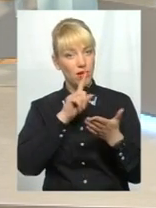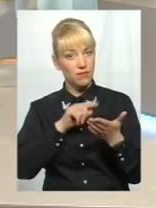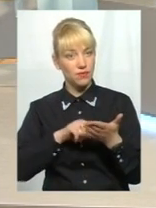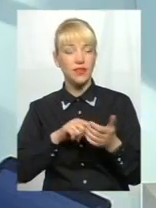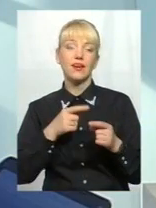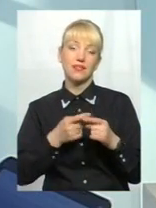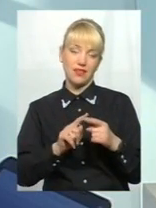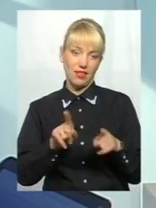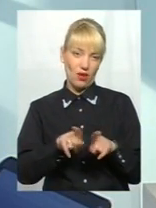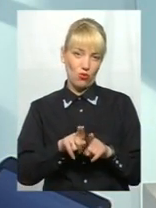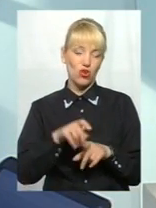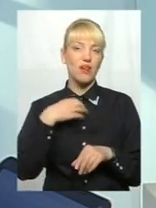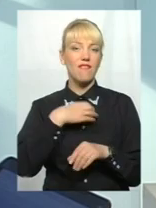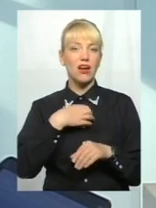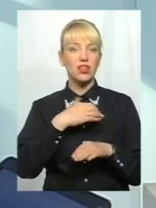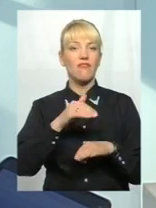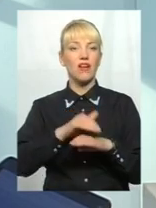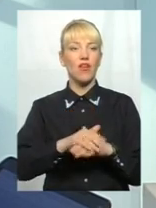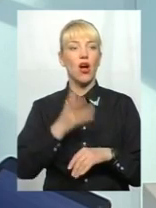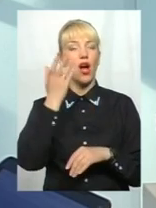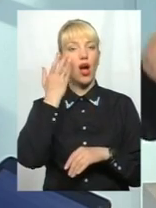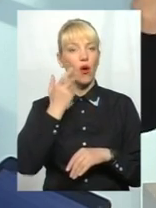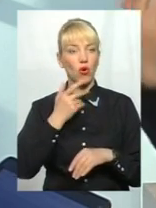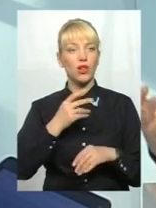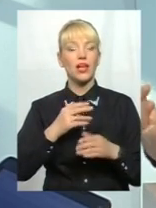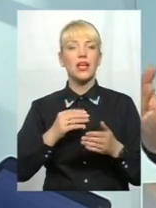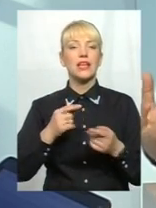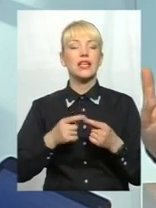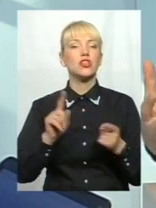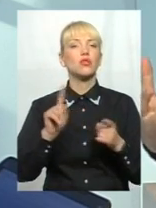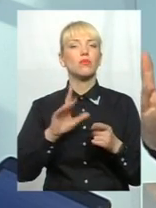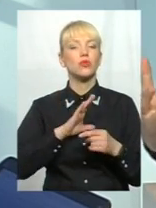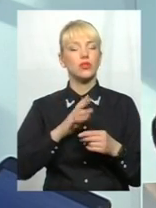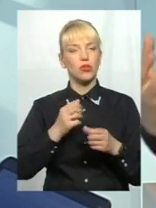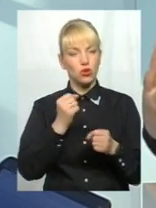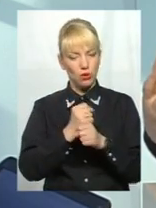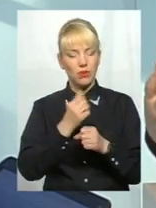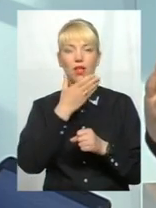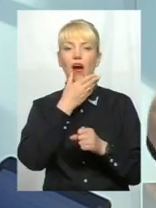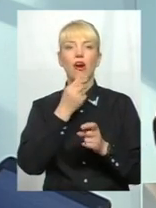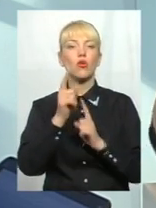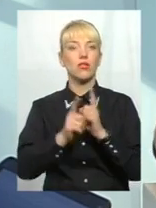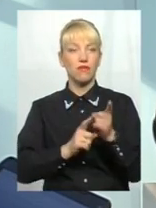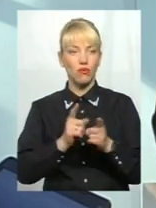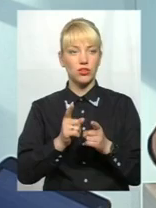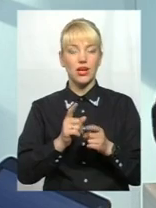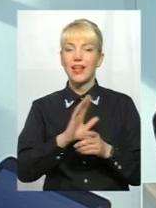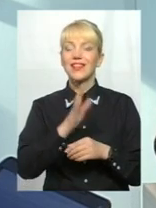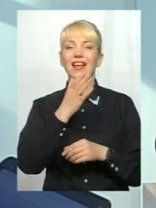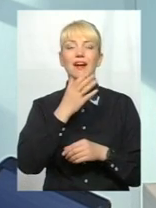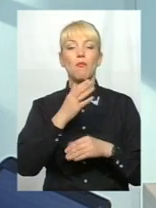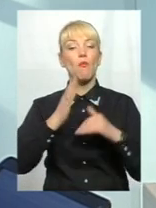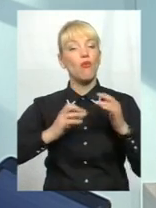теж важливий фактор, але коли стратегічна установка була яка, що от зробити красиву реформу, красиву реформу, не професійну, а